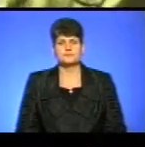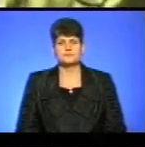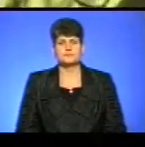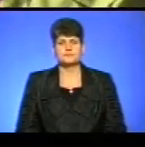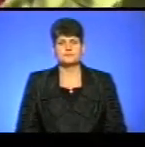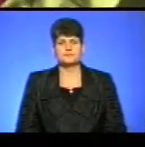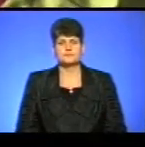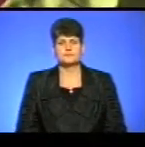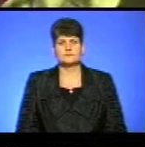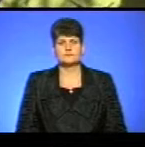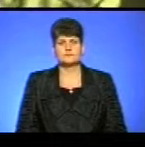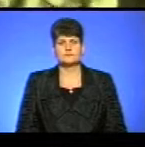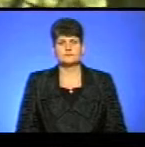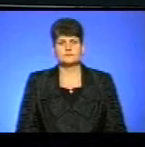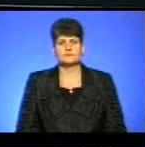Галіяш, новини.